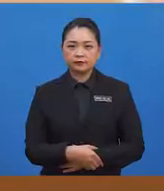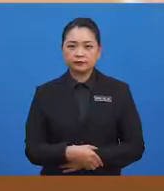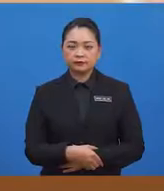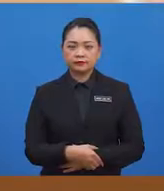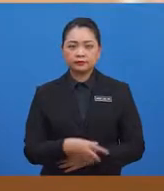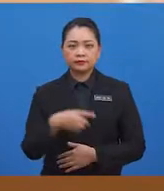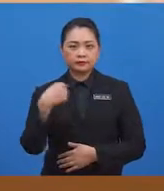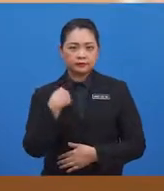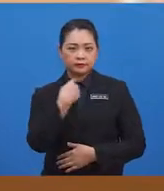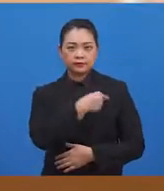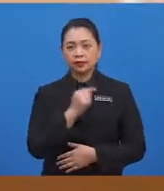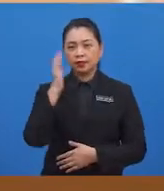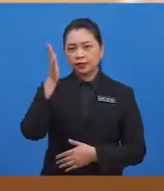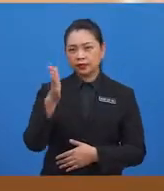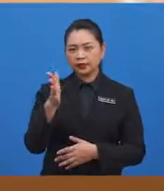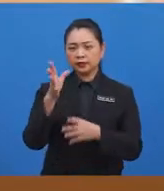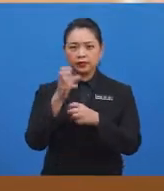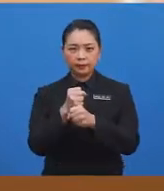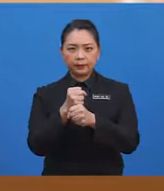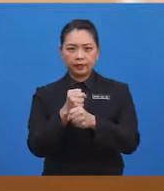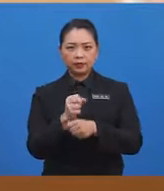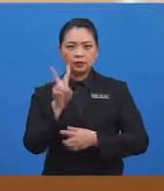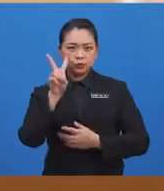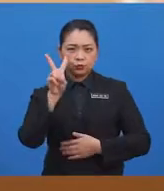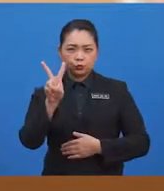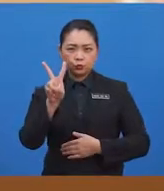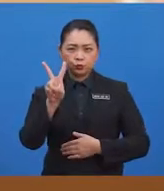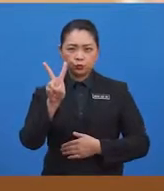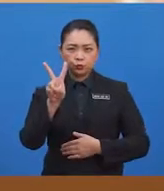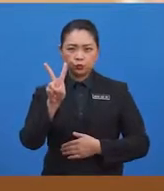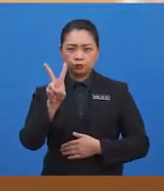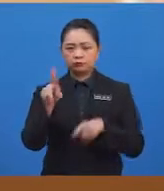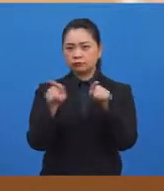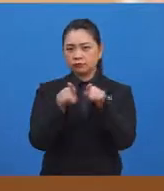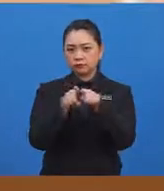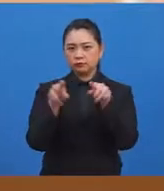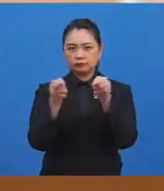Kita akan dapati dua bahagian seperti ini.